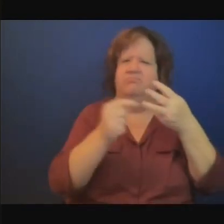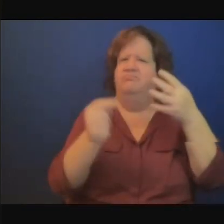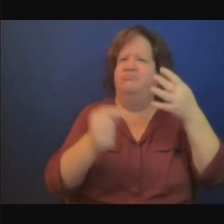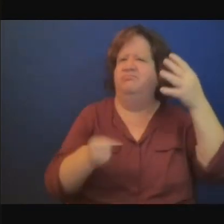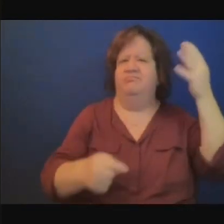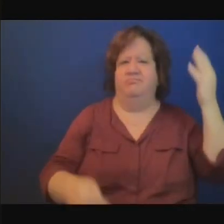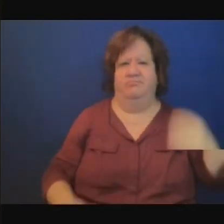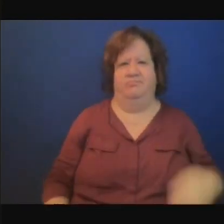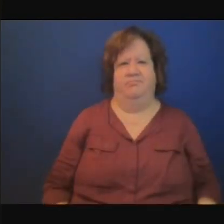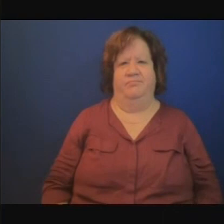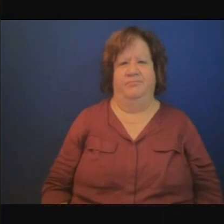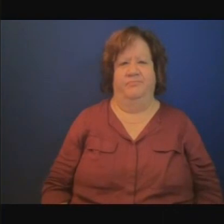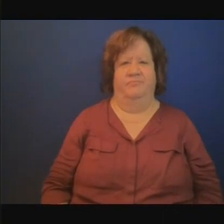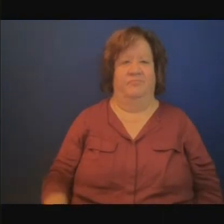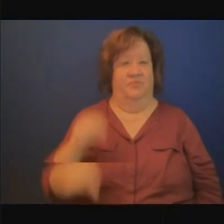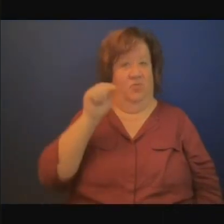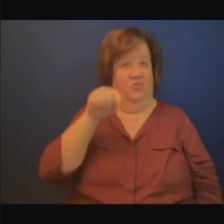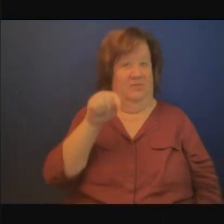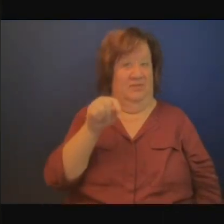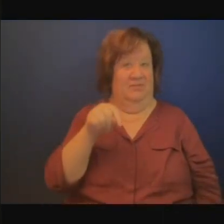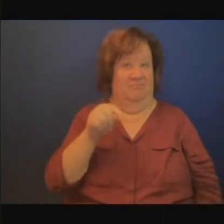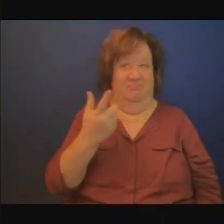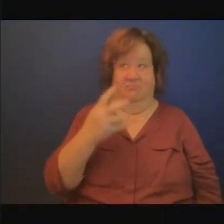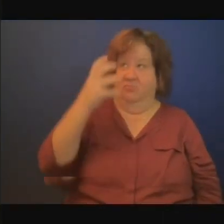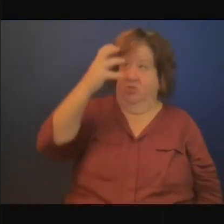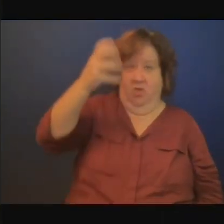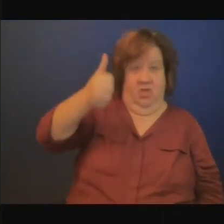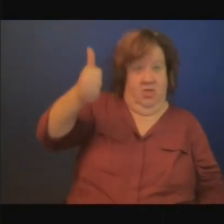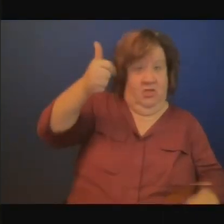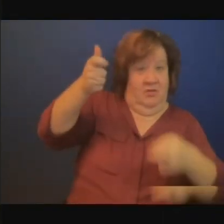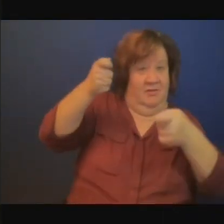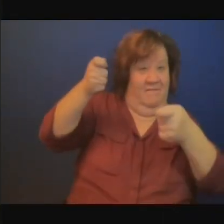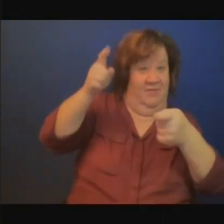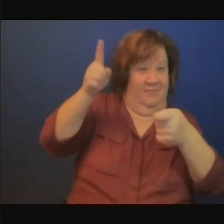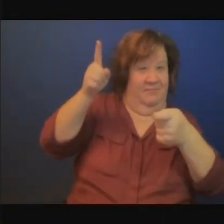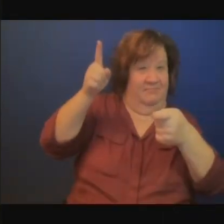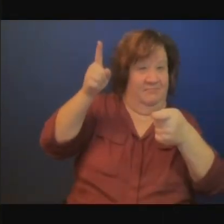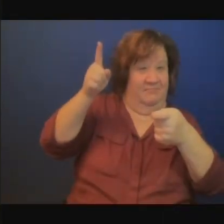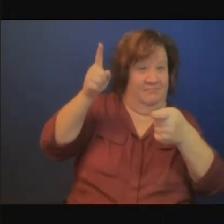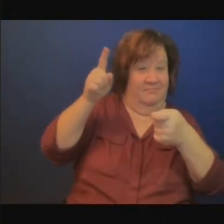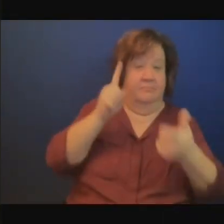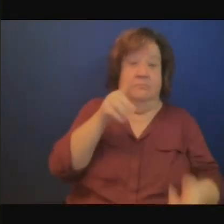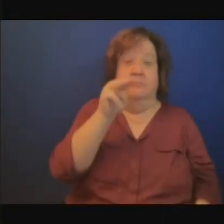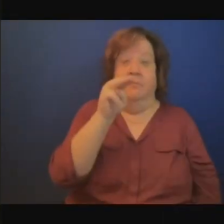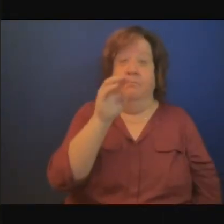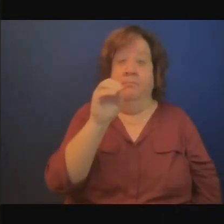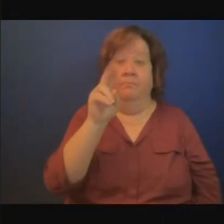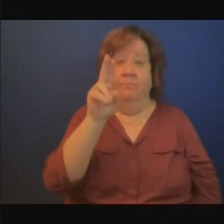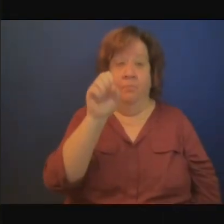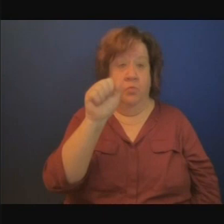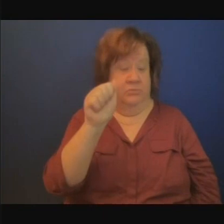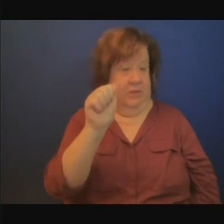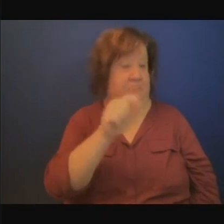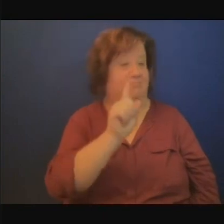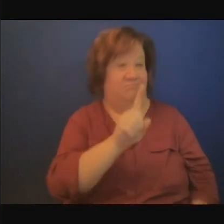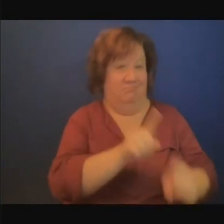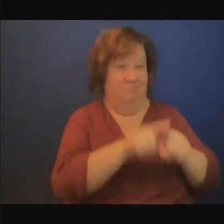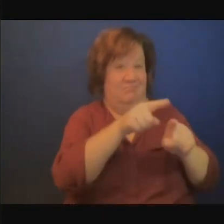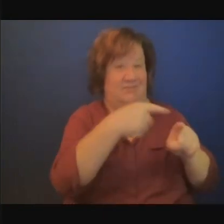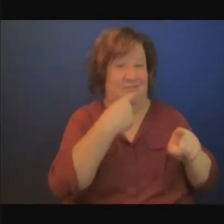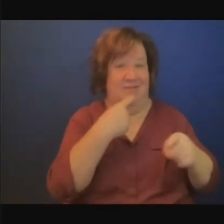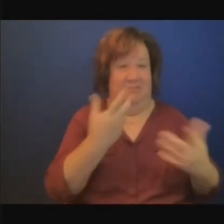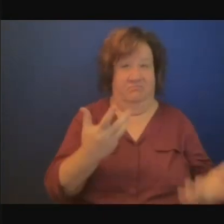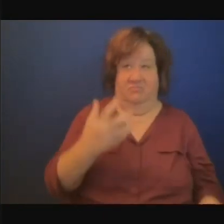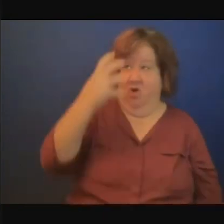nous devons attirer le secteur privé le secteur public ne peut pas tout faire seul quel est le rôle du secteur privé vous avez différents